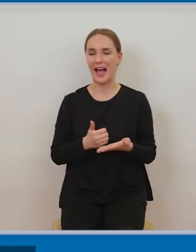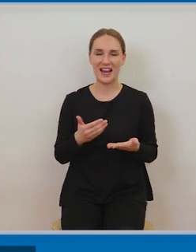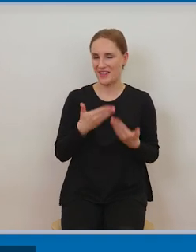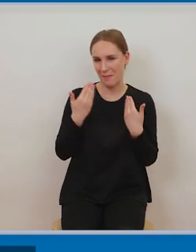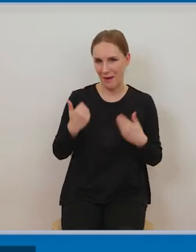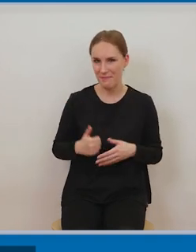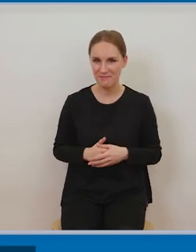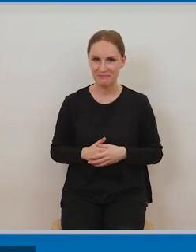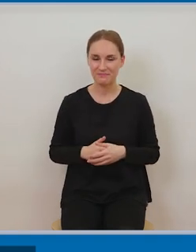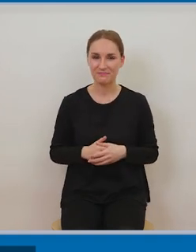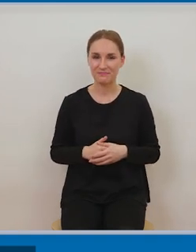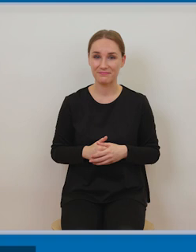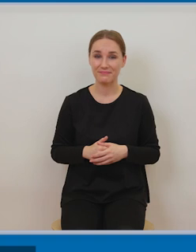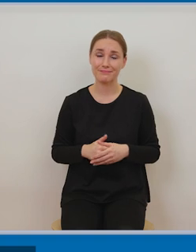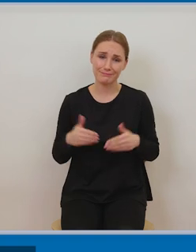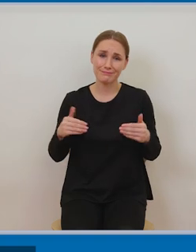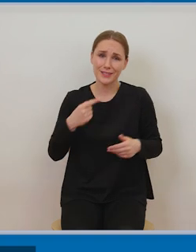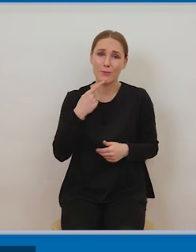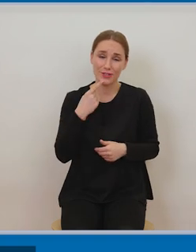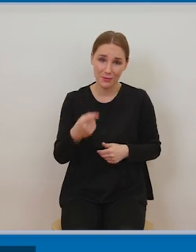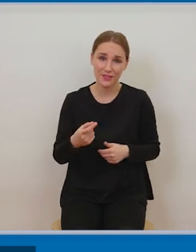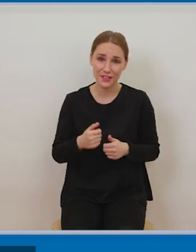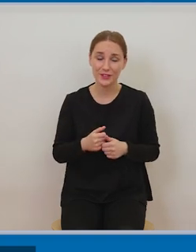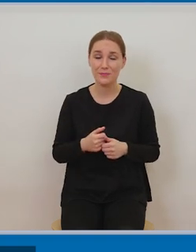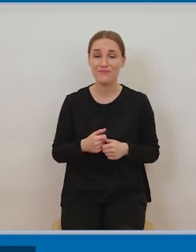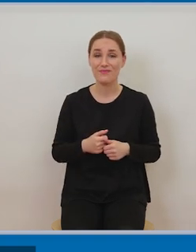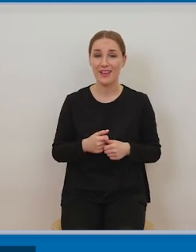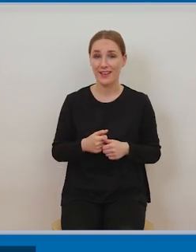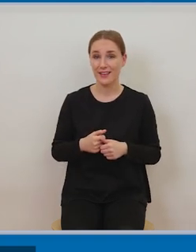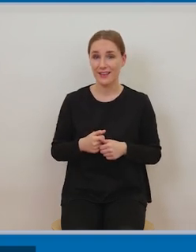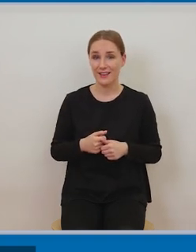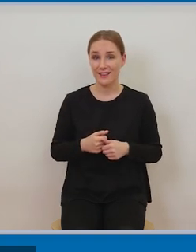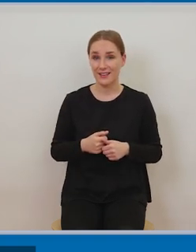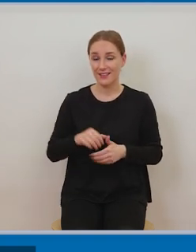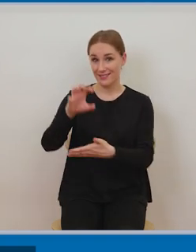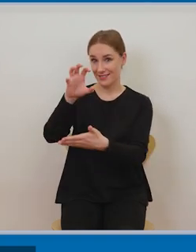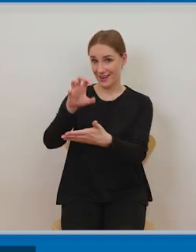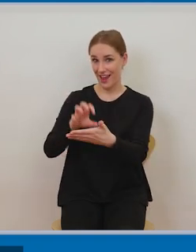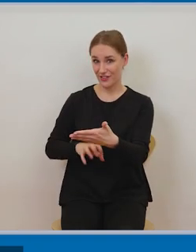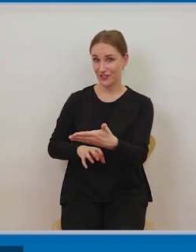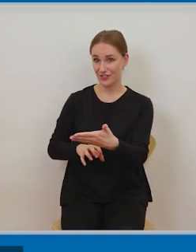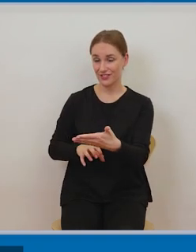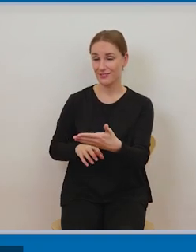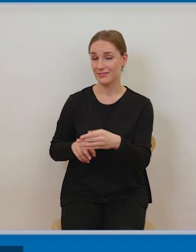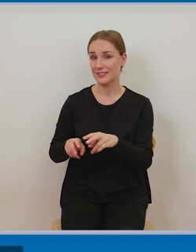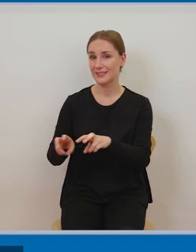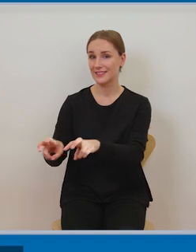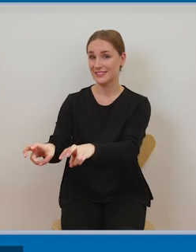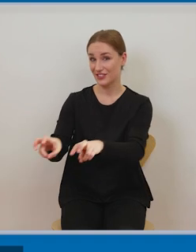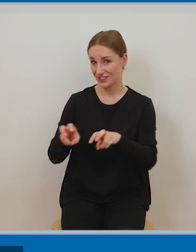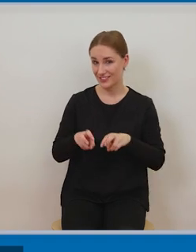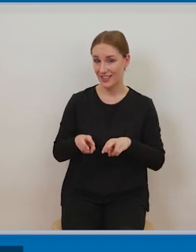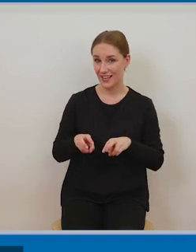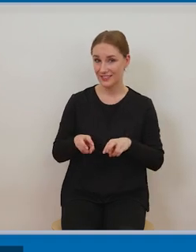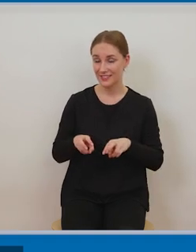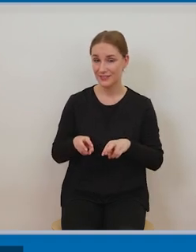jaki jest cel właśnie korzystania z cudzych utworów i tutaj przechodzę do bardzo ważnego warunku prawa cytatu o którym się